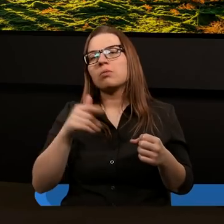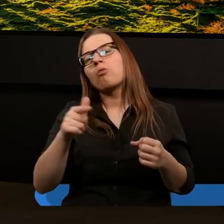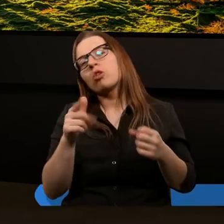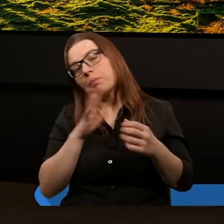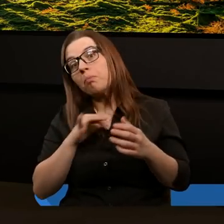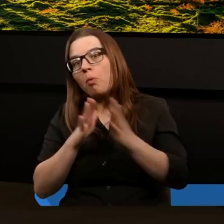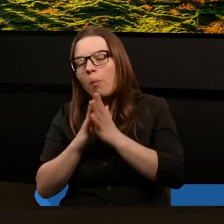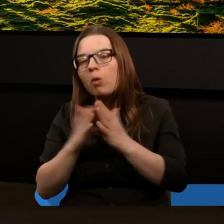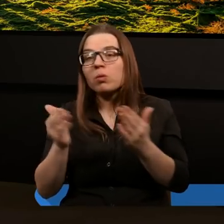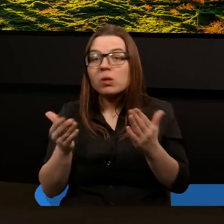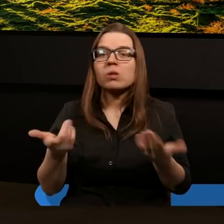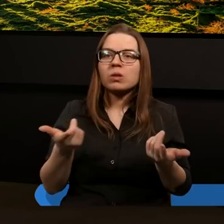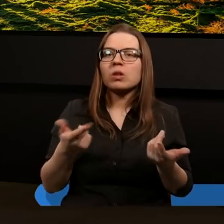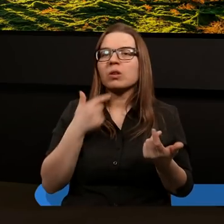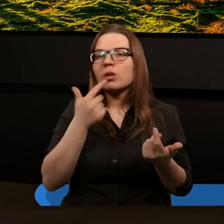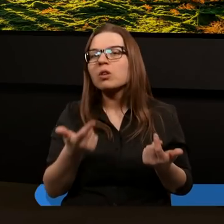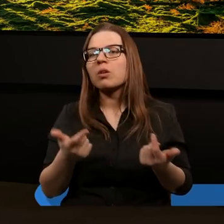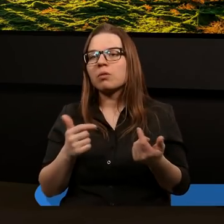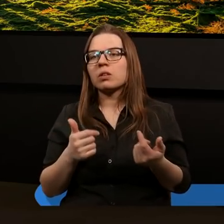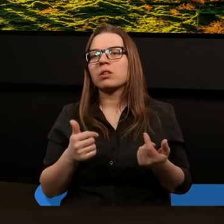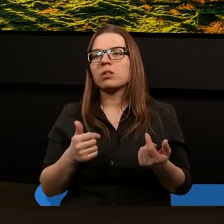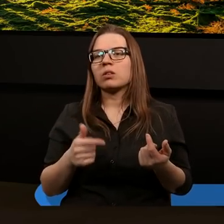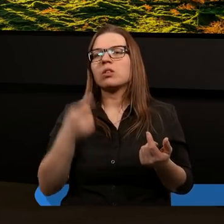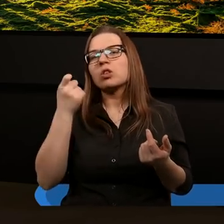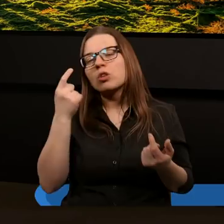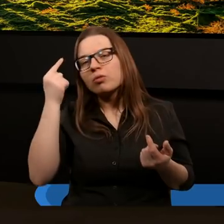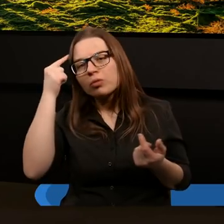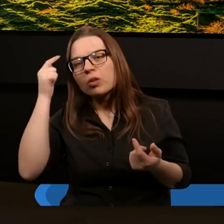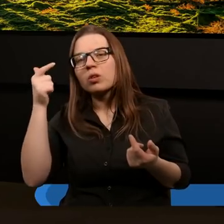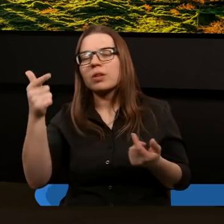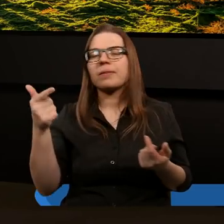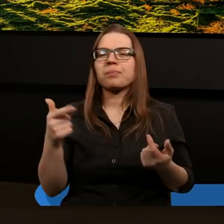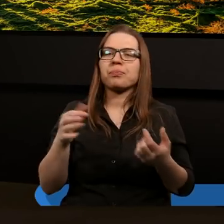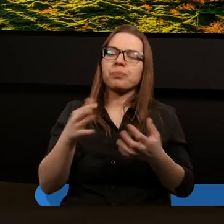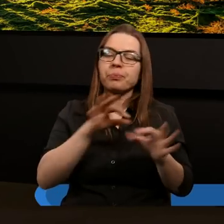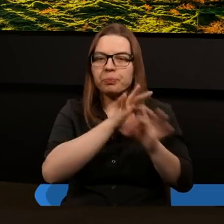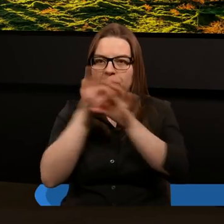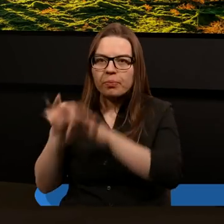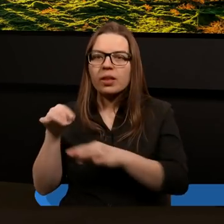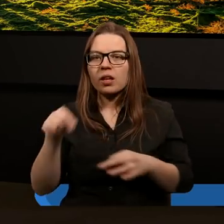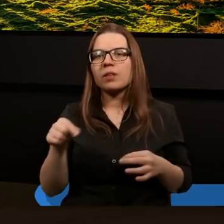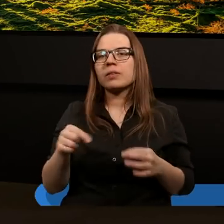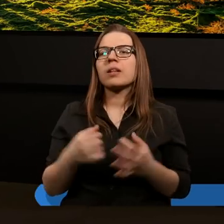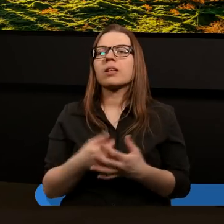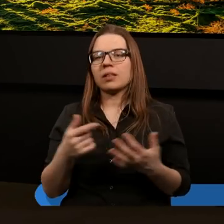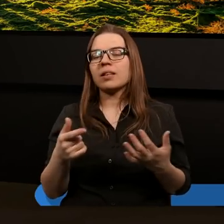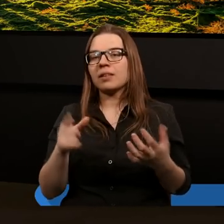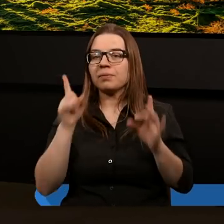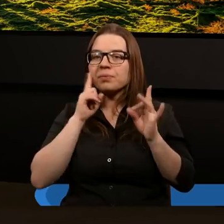pomodlić. A modlił się tak żarliwie, że wzruszył tych żołnierzy. Przyprowadzili go, a namiestnik